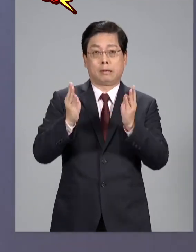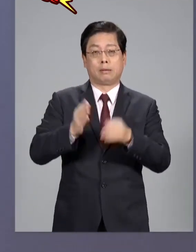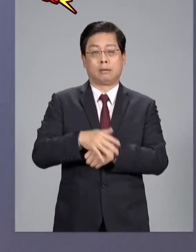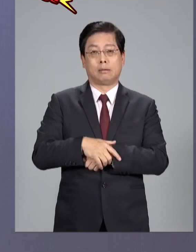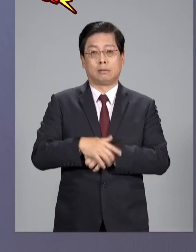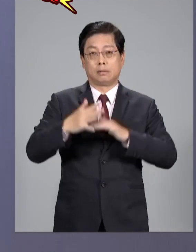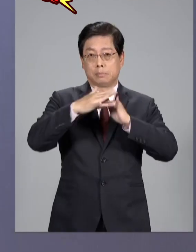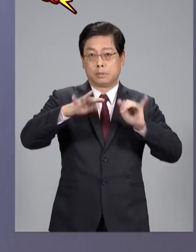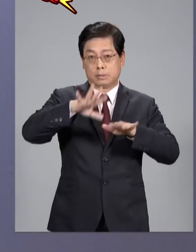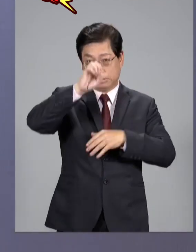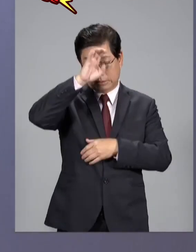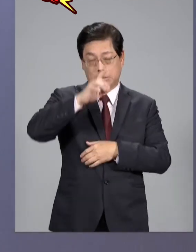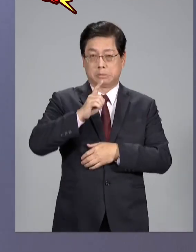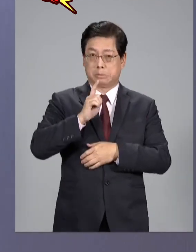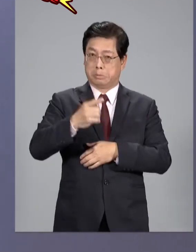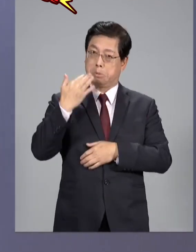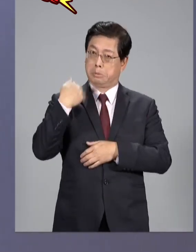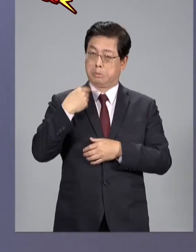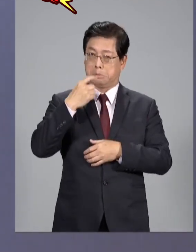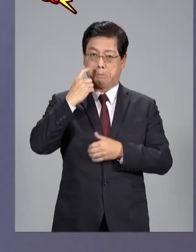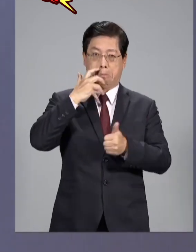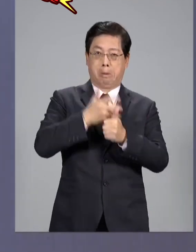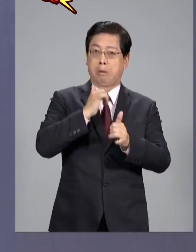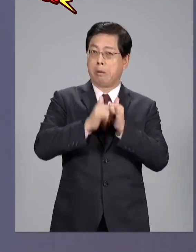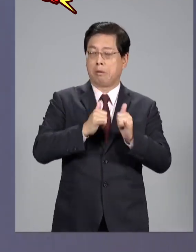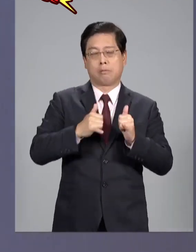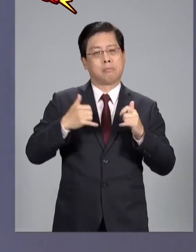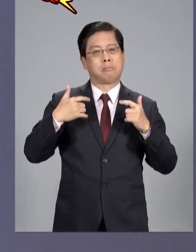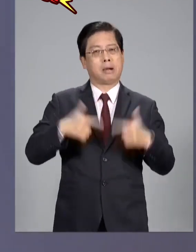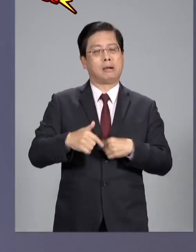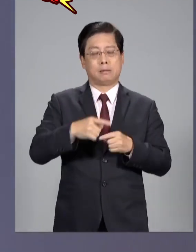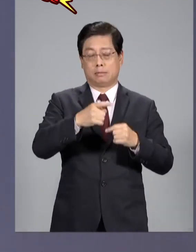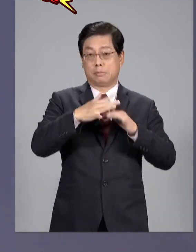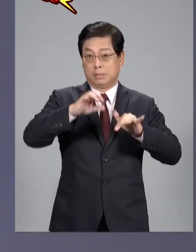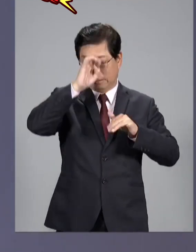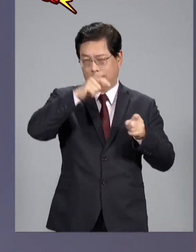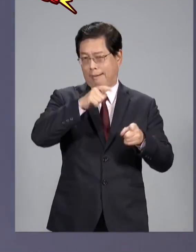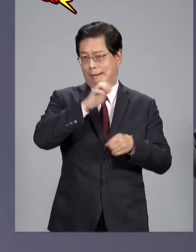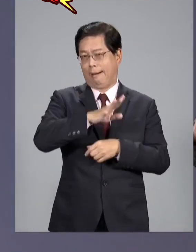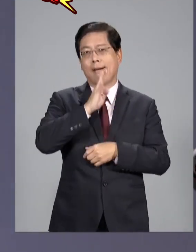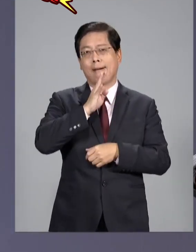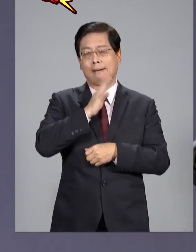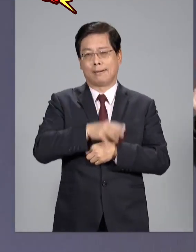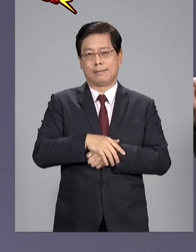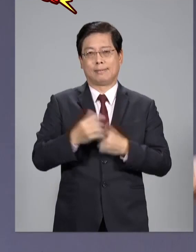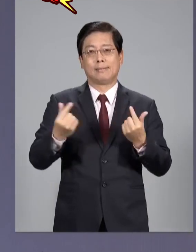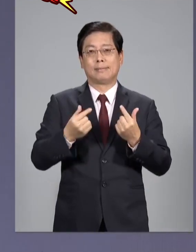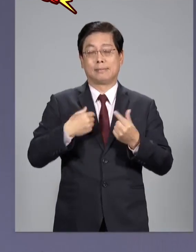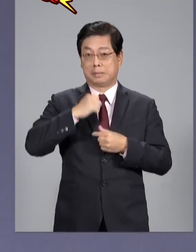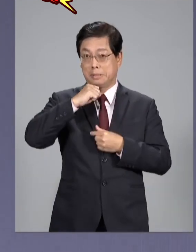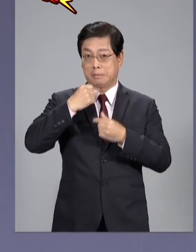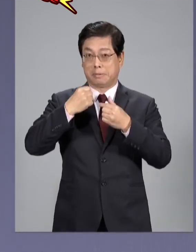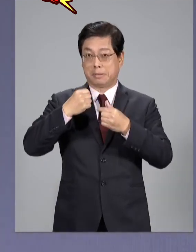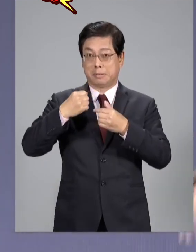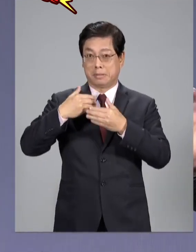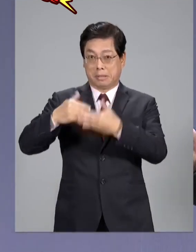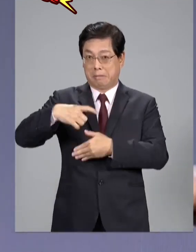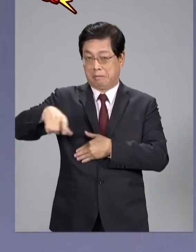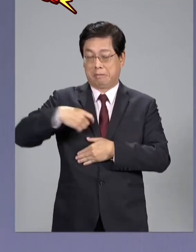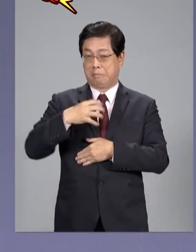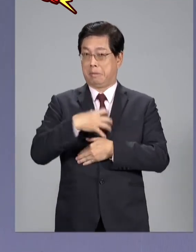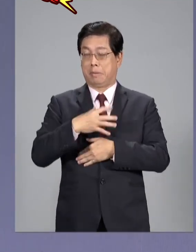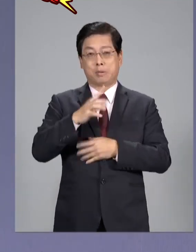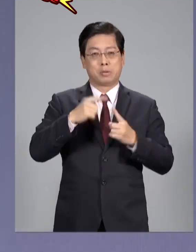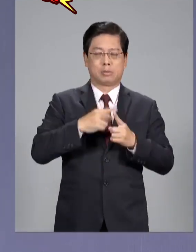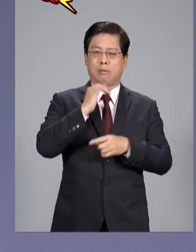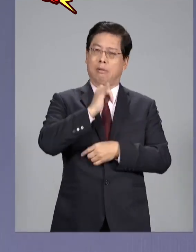民進黨呢說國民黨嚇唬人民其實民進黨才嚇唬人民有的說兩岸很危險有的說兩